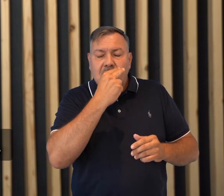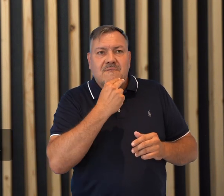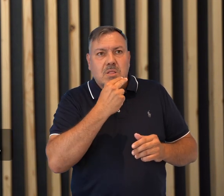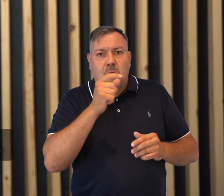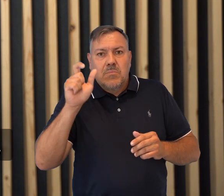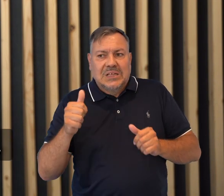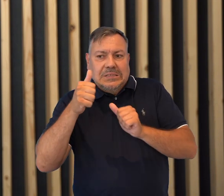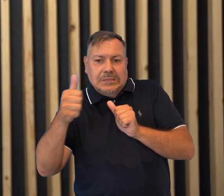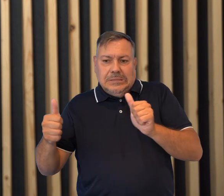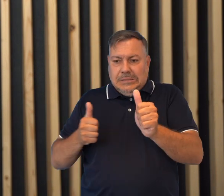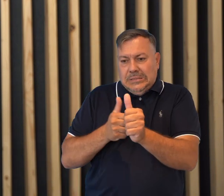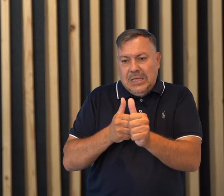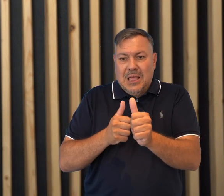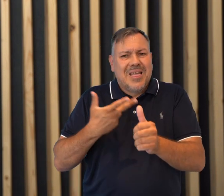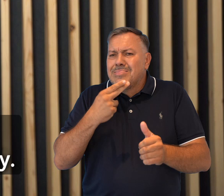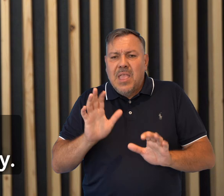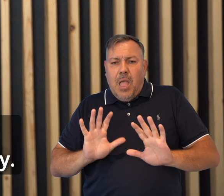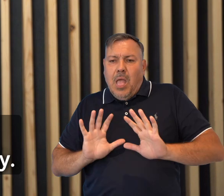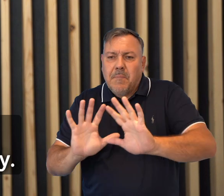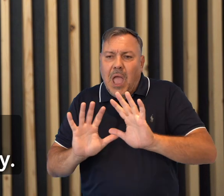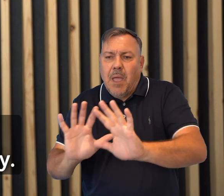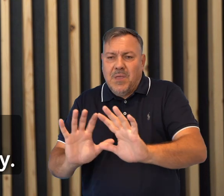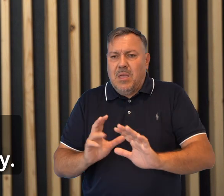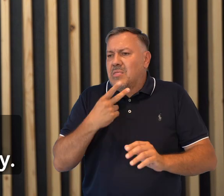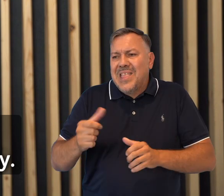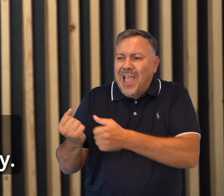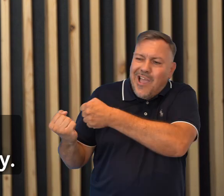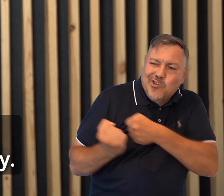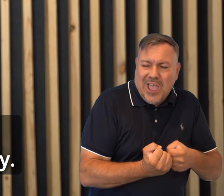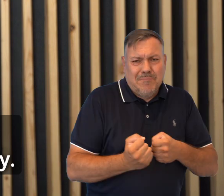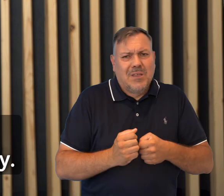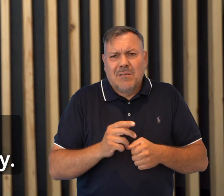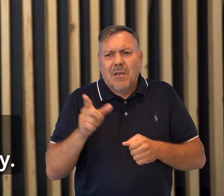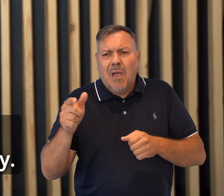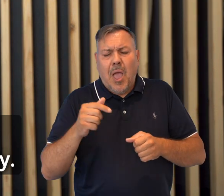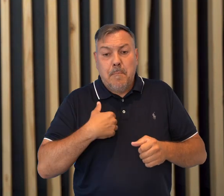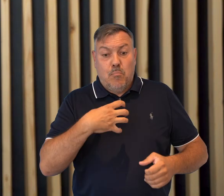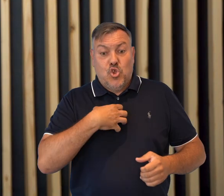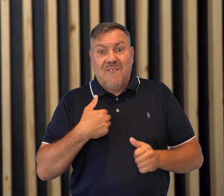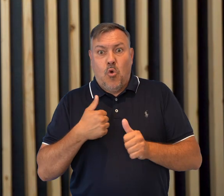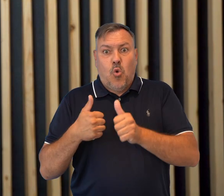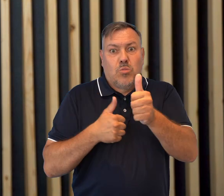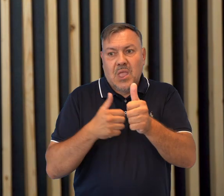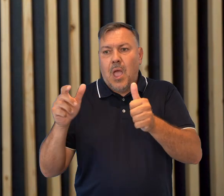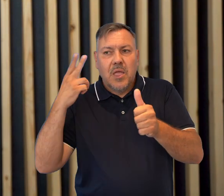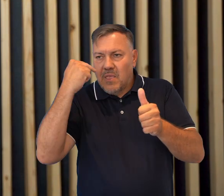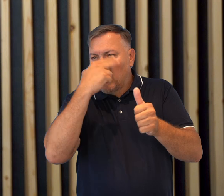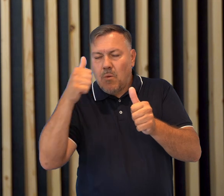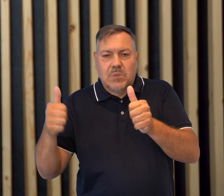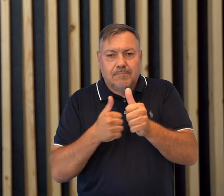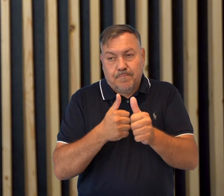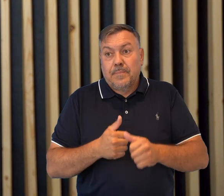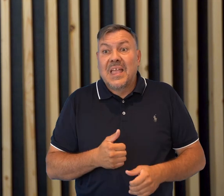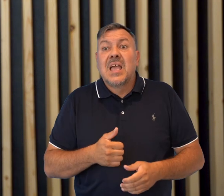idzie za nami, nie pchamy jej przed sobą, nie szarpiemy, przewodnik potąża jako pierwszy. Najczęstsze miejsce, gdzie szukamy